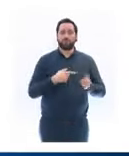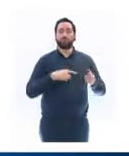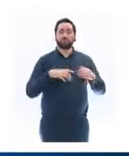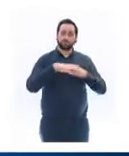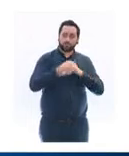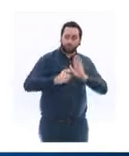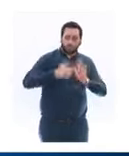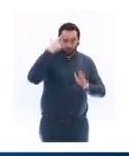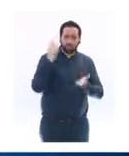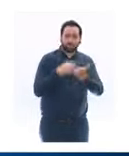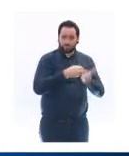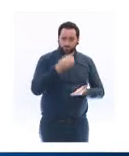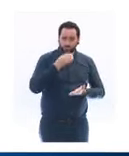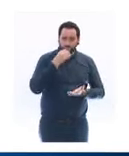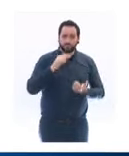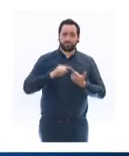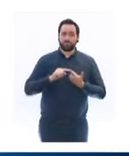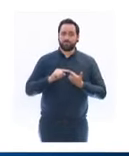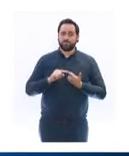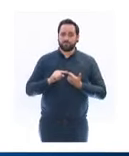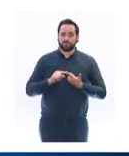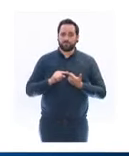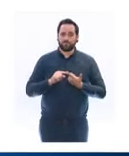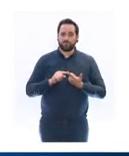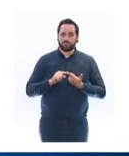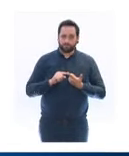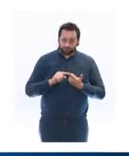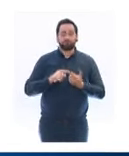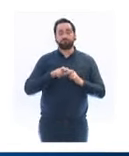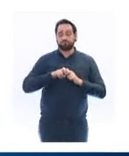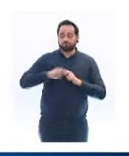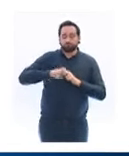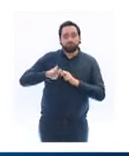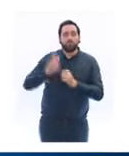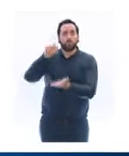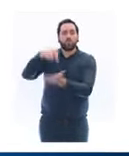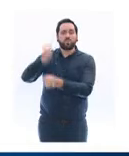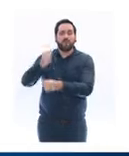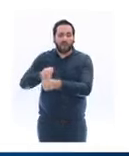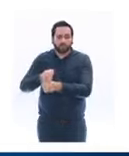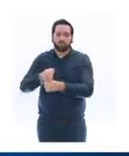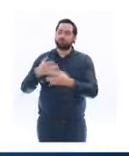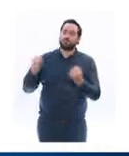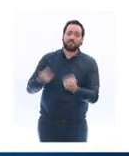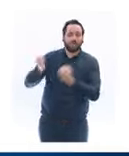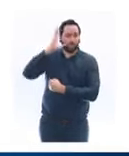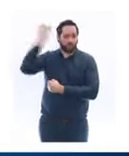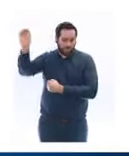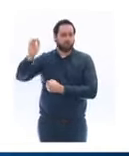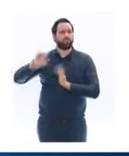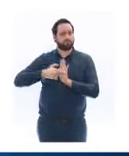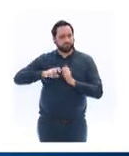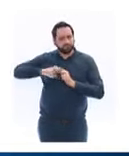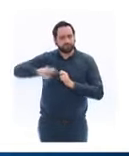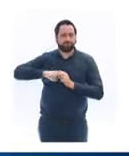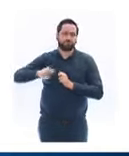pour vous rendre ou revenir de votre lieu de travail et exercer votre activité professionnelle si